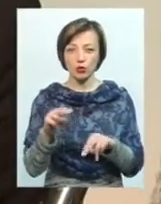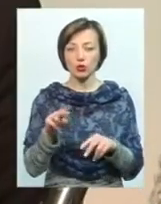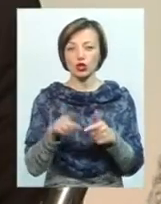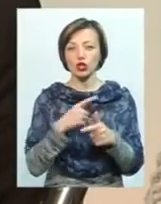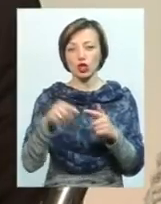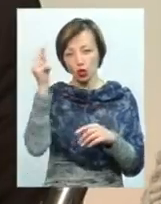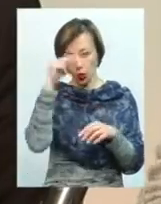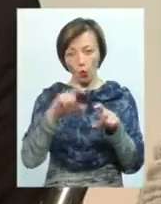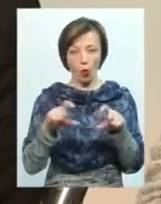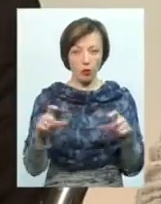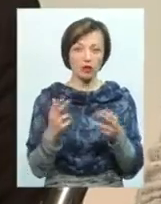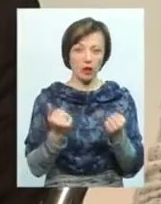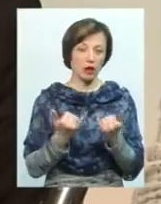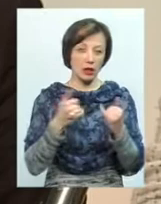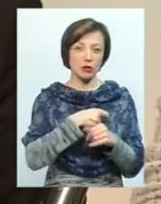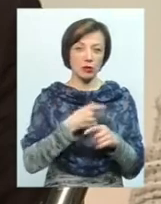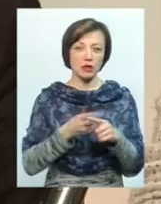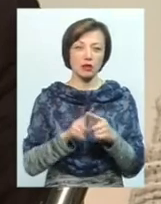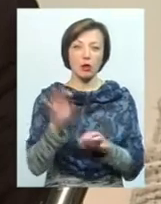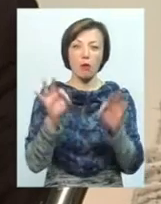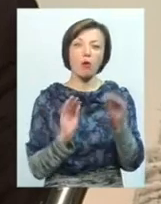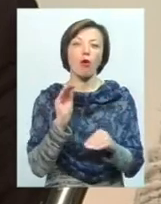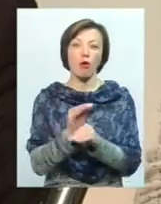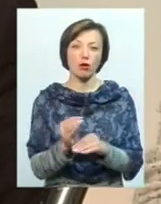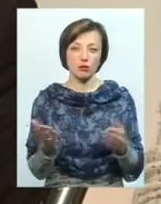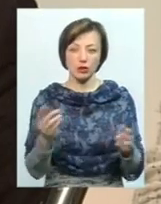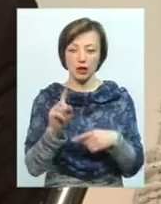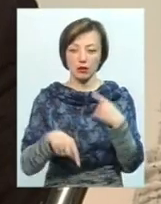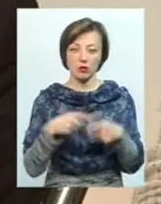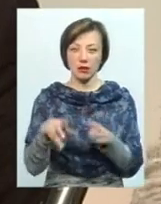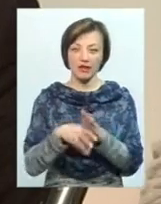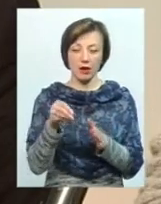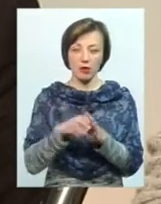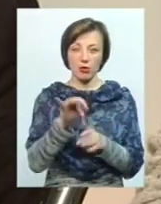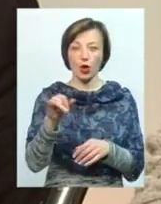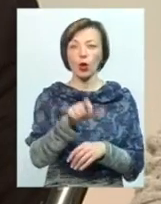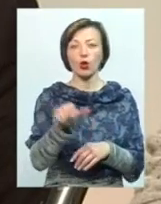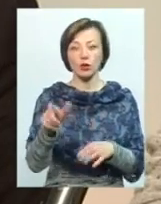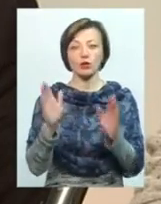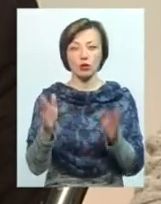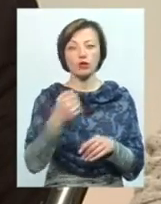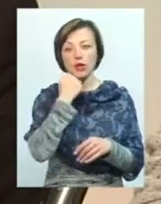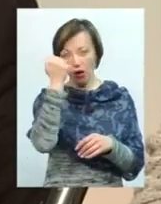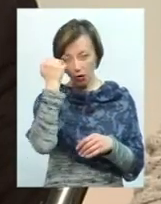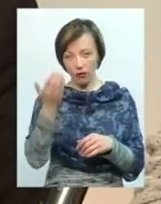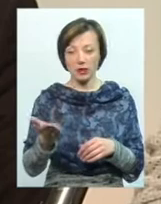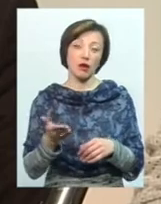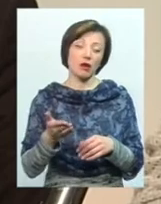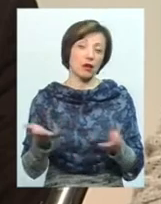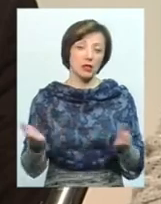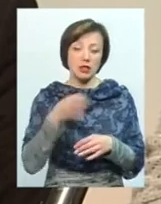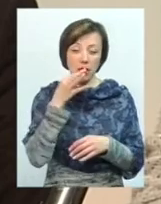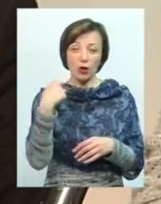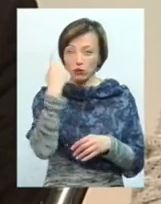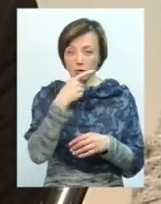чи школи. Так, ну, для депутата це бонус, такий, ну, на насупні вибори. Тому що люди, звичайно, будуть йому дякувати. Хоча сказати, що